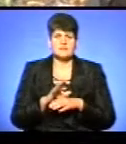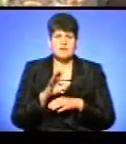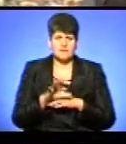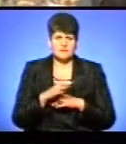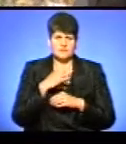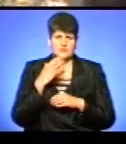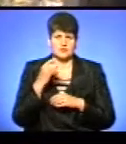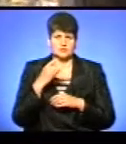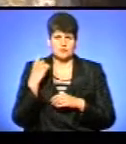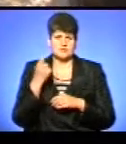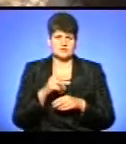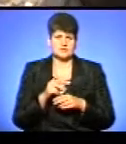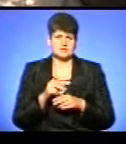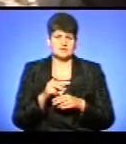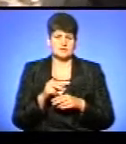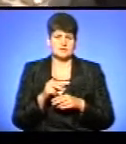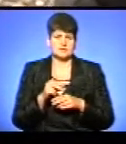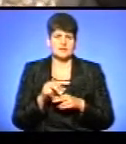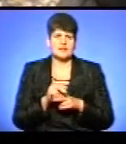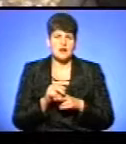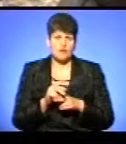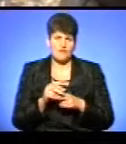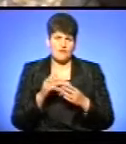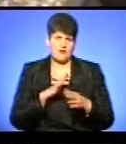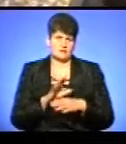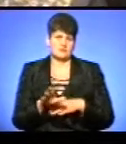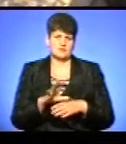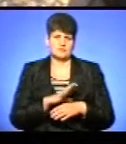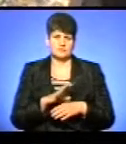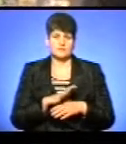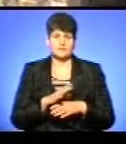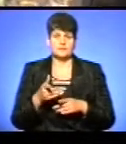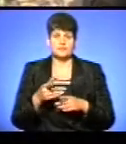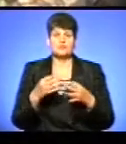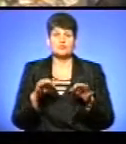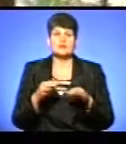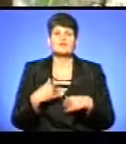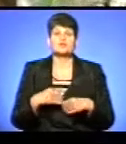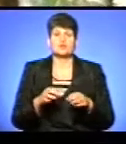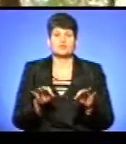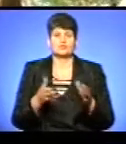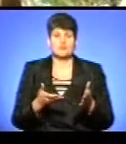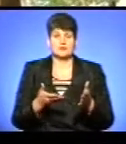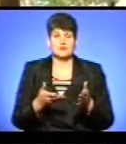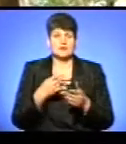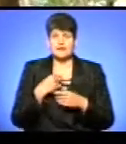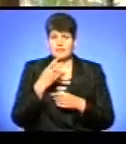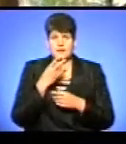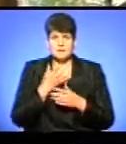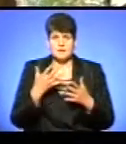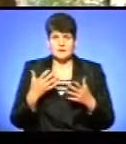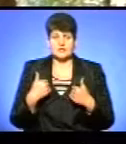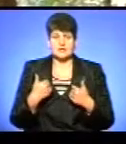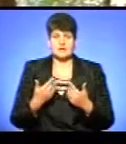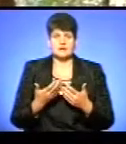разі його вже ми на цього, на лікування і так далі. Випускати, на що його випускати? Я не бачив, бо я